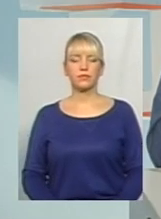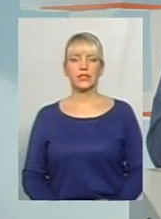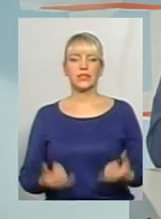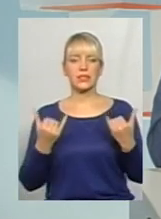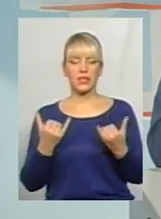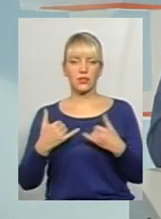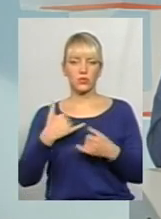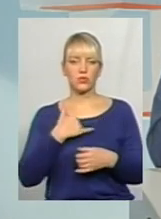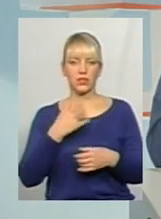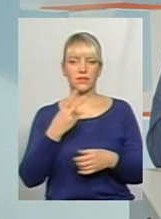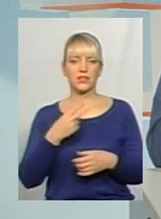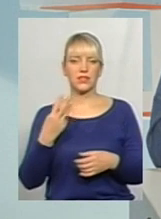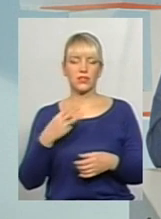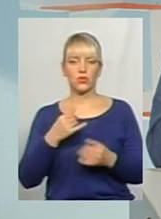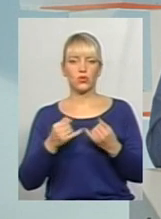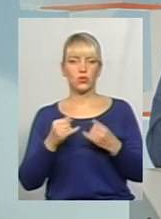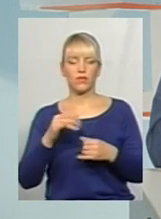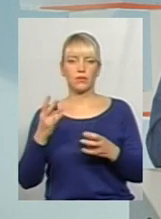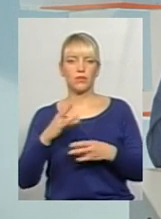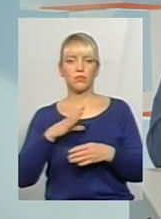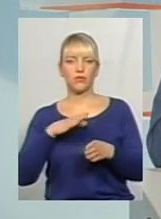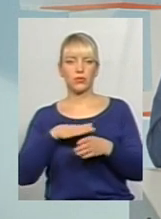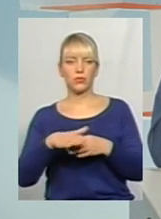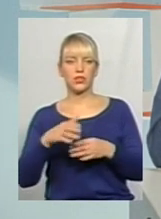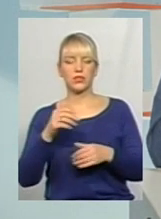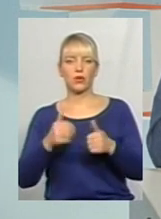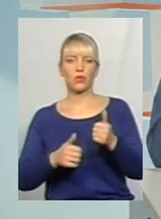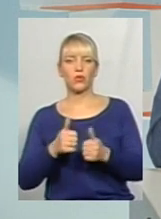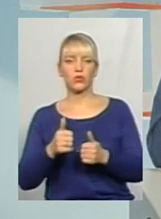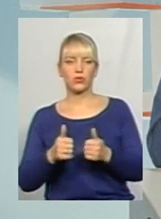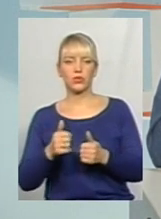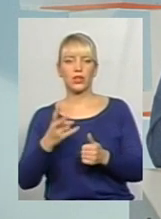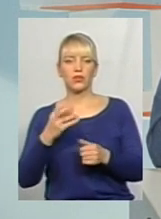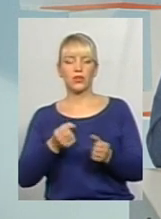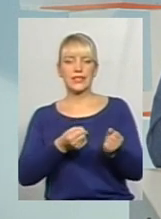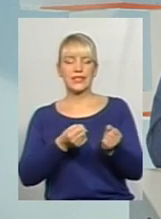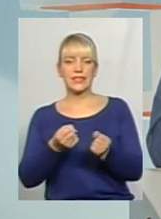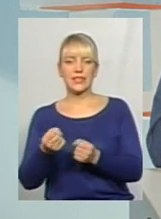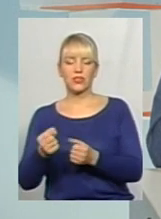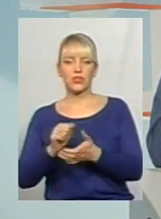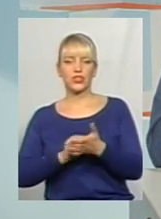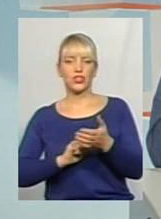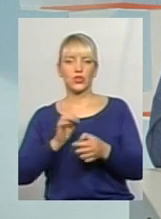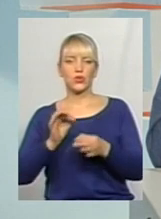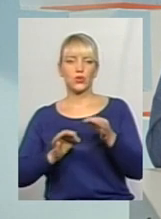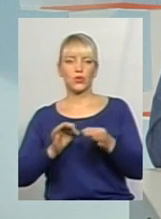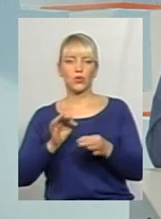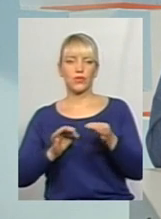зараз в нас 23 жовтня мав відбутися конкурс, проте трошки затянулося через судові процеси.